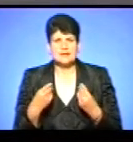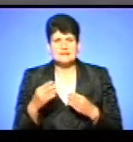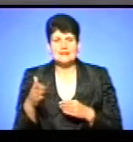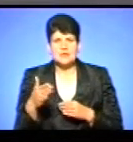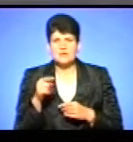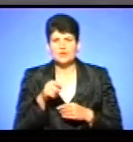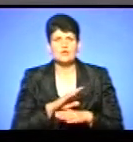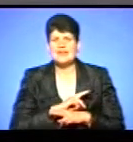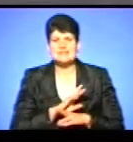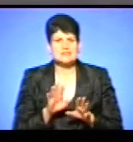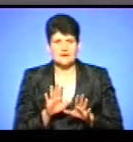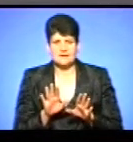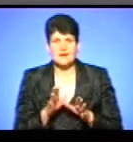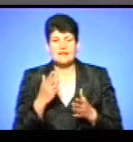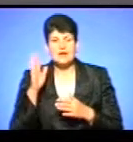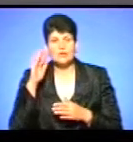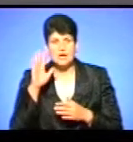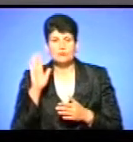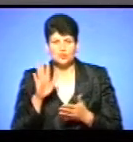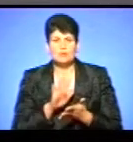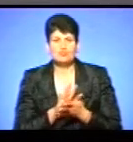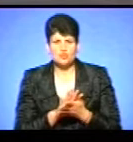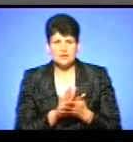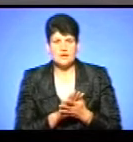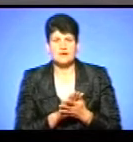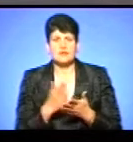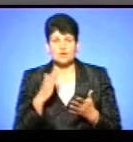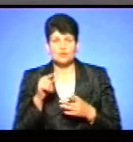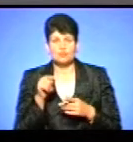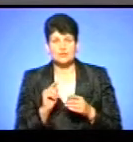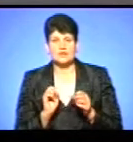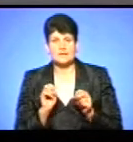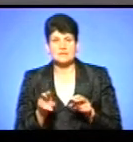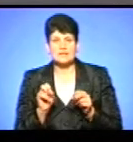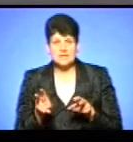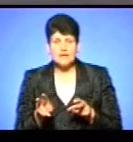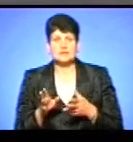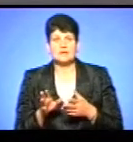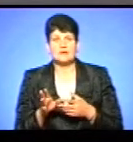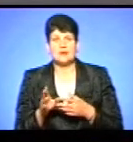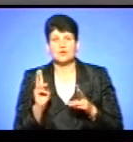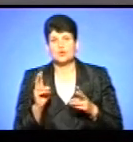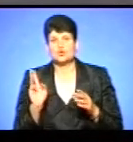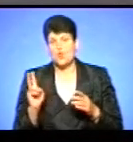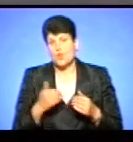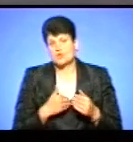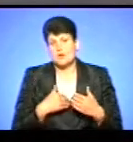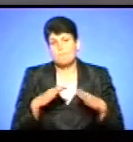від того не загинеть. Проте вода буде забруднена, якщо вона в певному місці буде впадати, а хтось хоче собі поплавати, чи